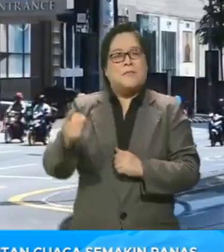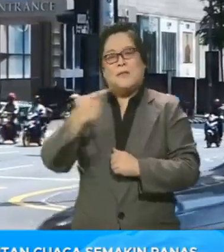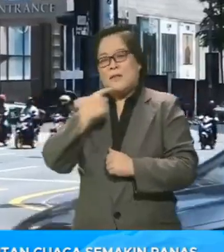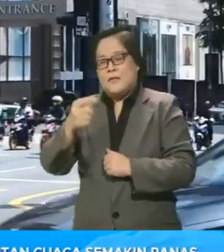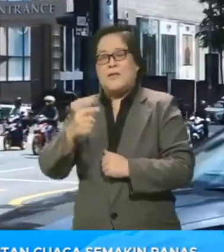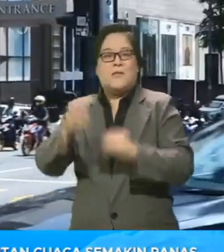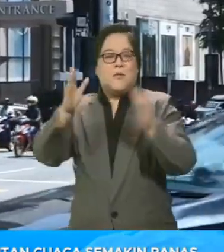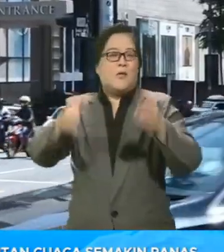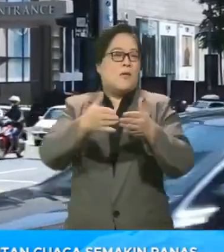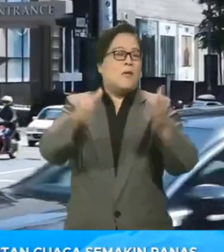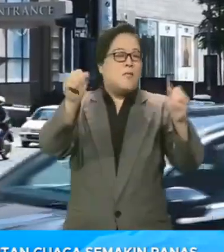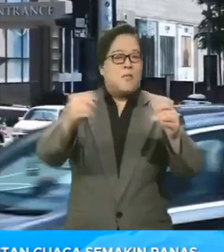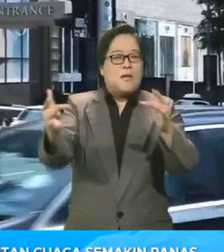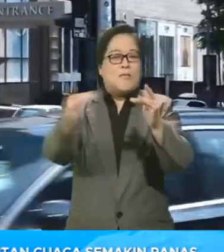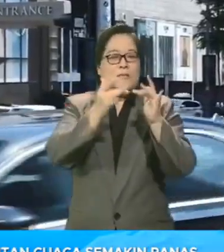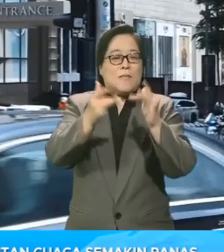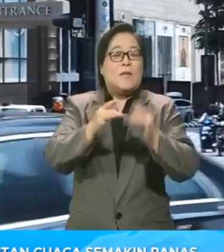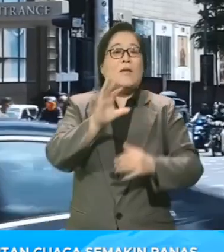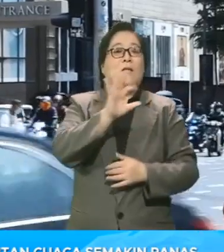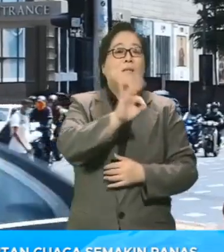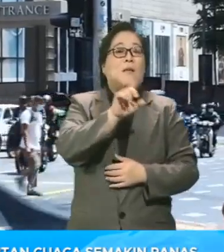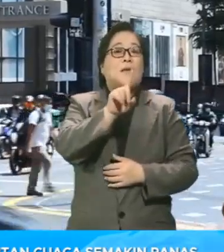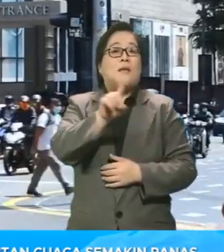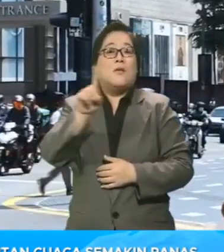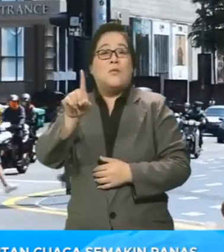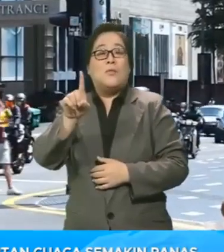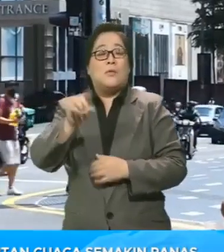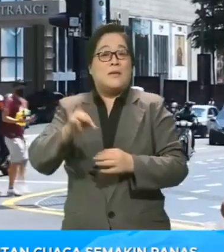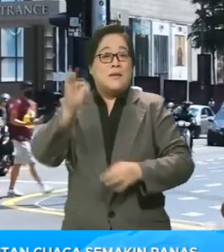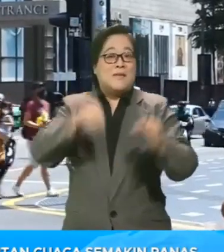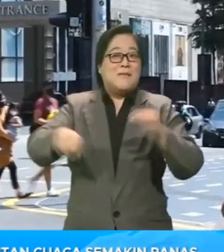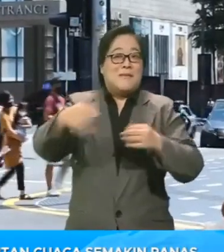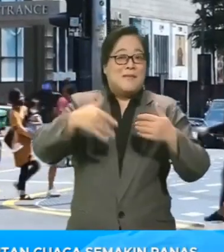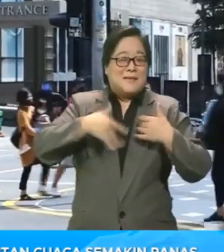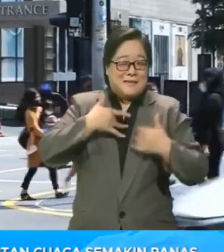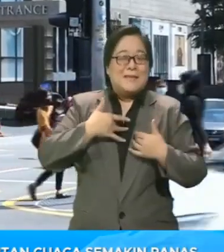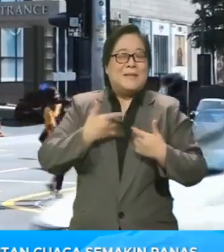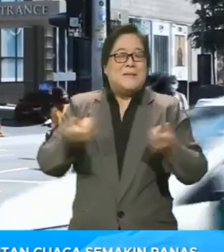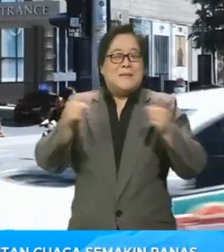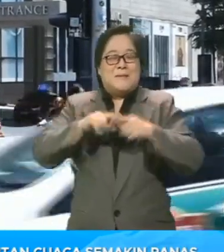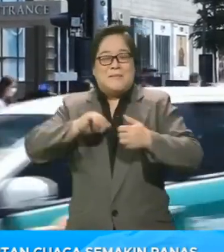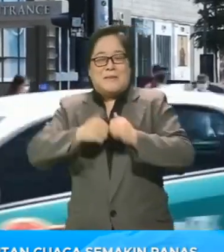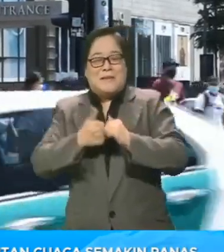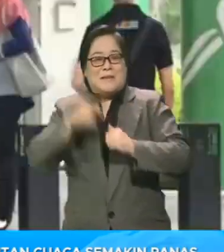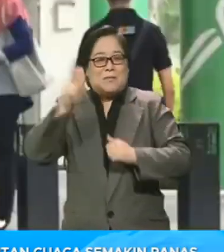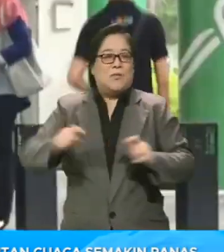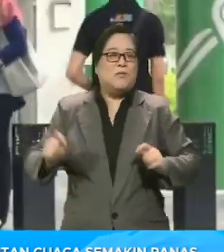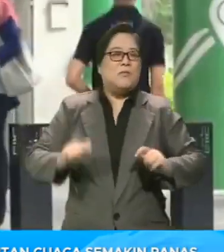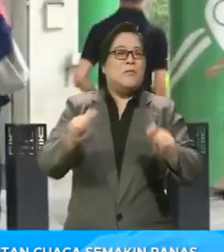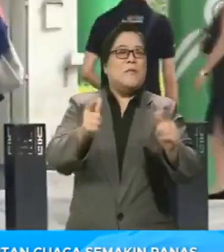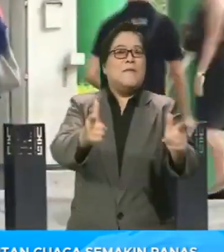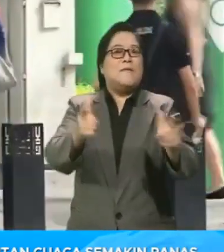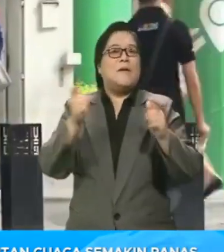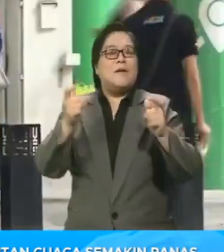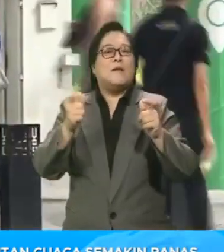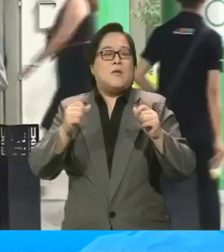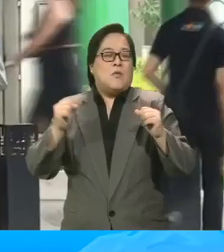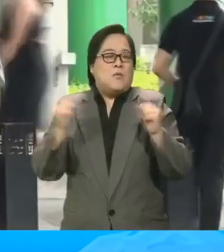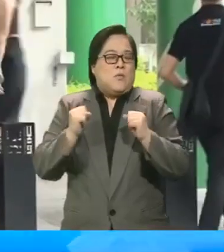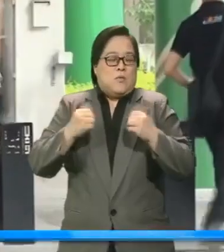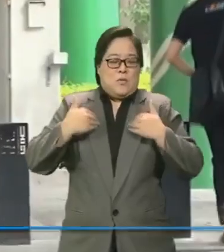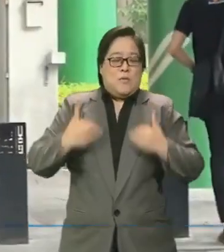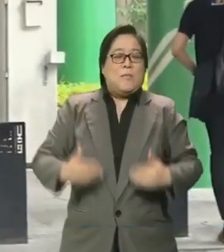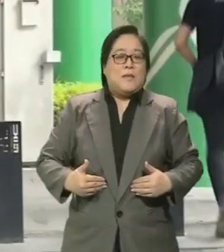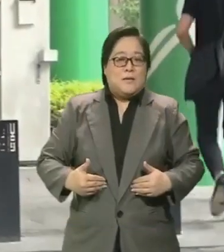berkata orang awam boleh menghubungi talian 911 jika mereka mengalami sebarang simptom dan perlu bertindak segera untuk menyejukkan tubuh